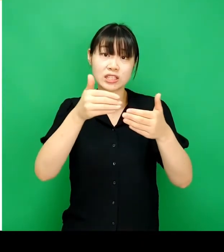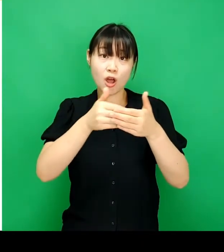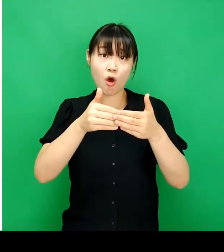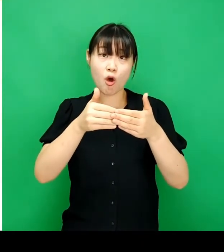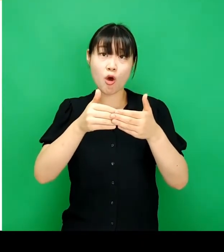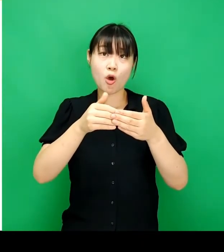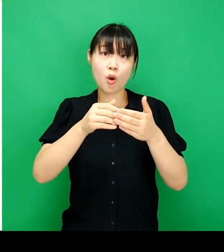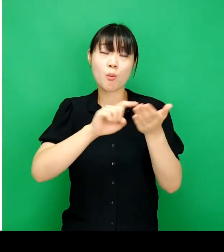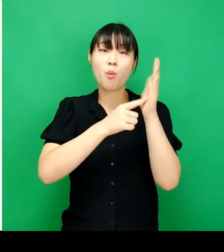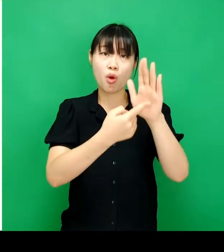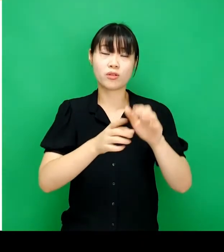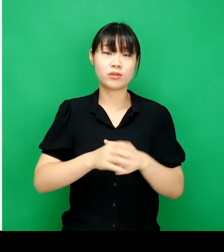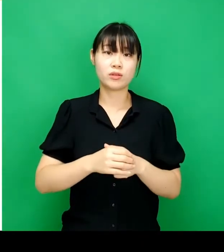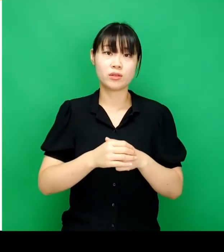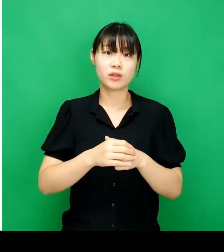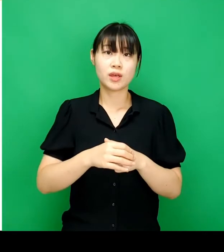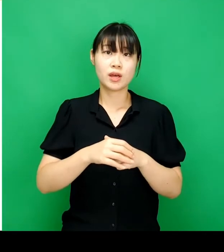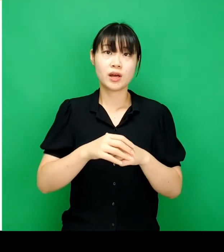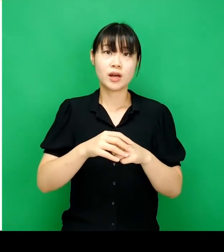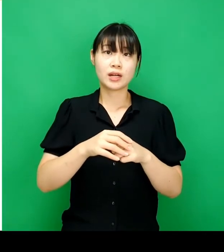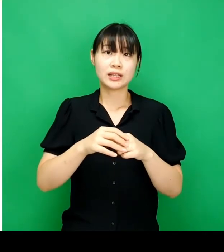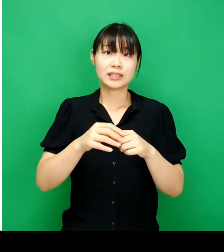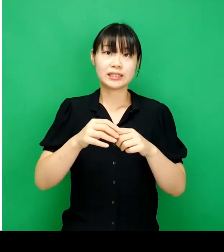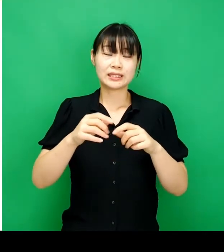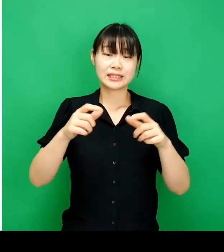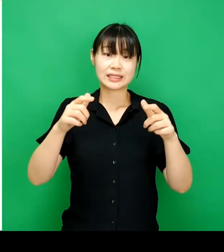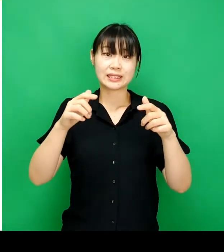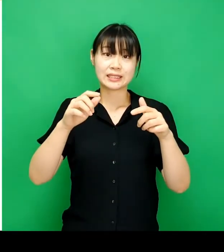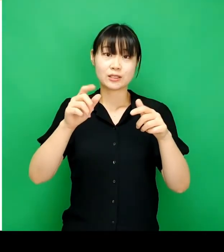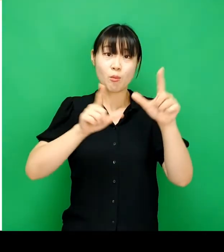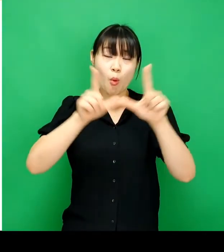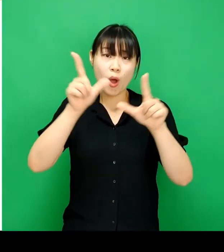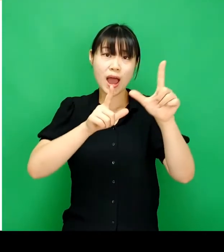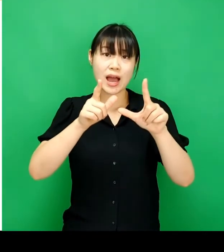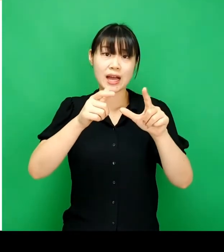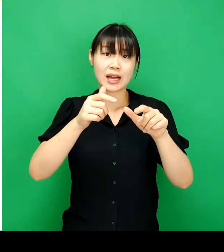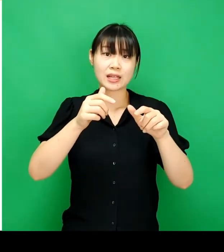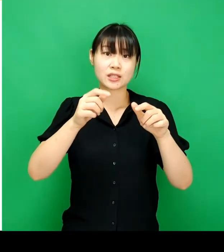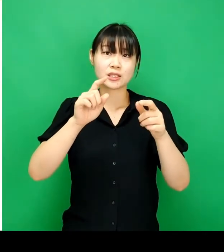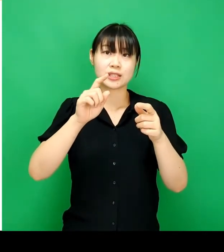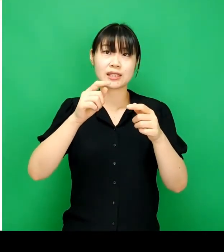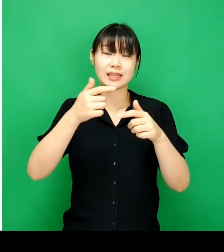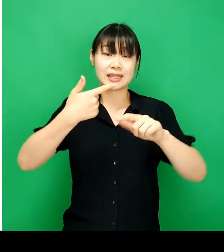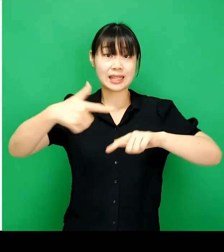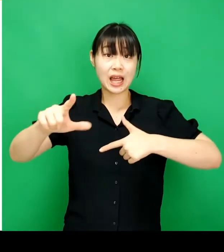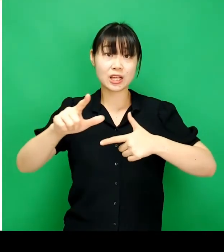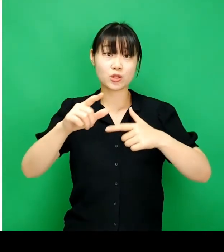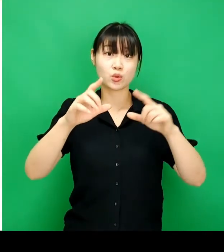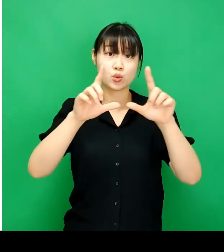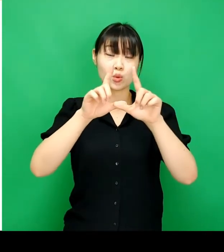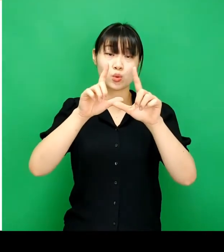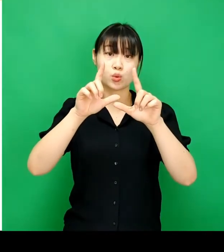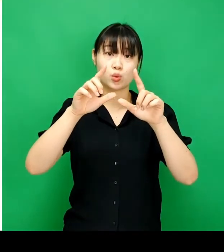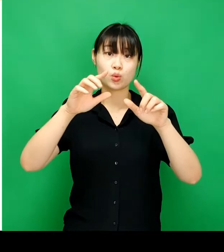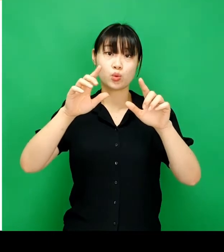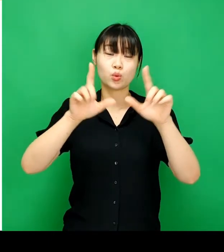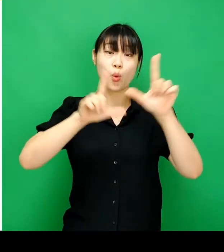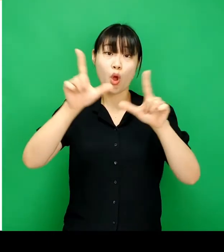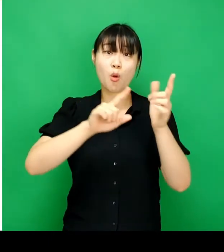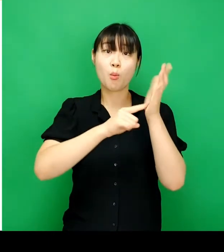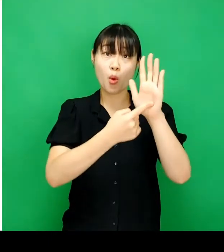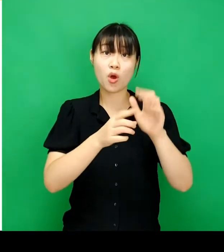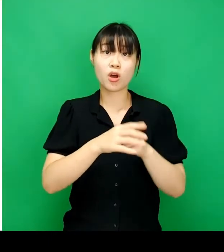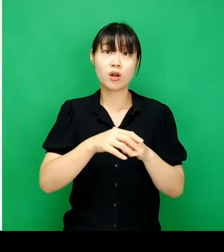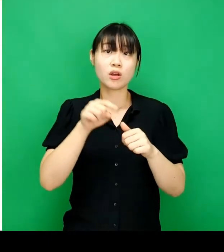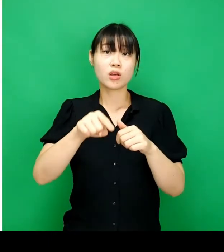분포를 표현하기도 합니다. 지도 위에 일정 비율로 크기가 달라지는 도형으로 데이터를 표현합니다. 이